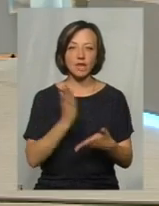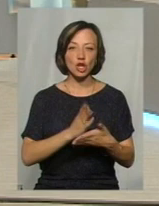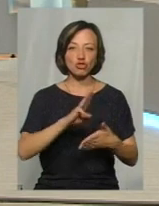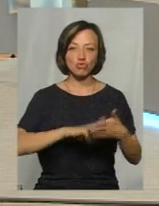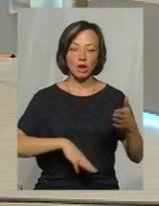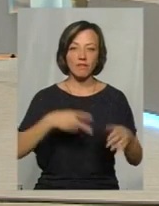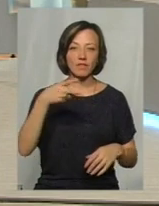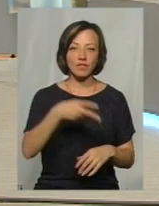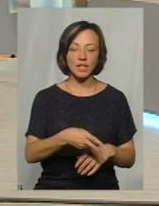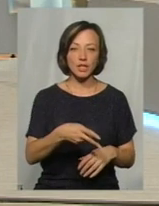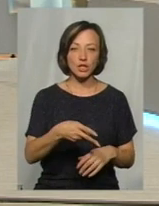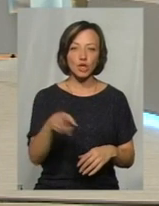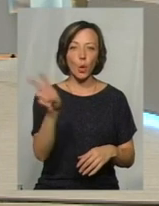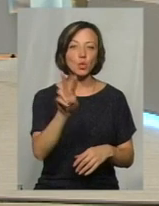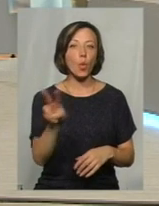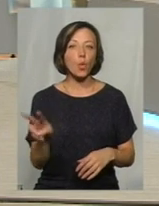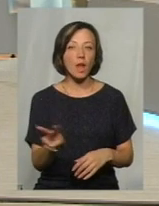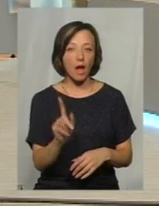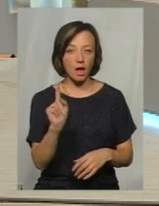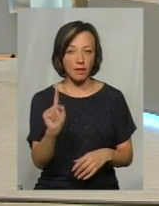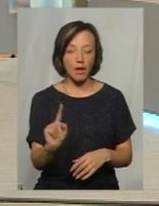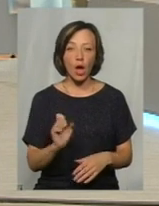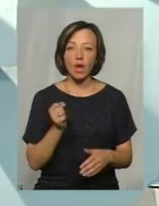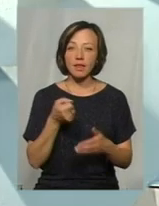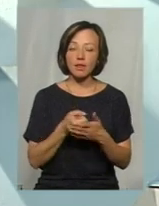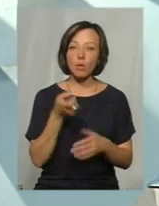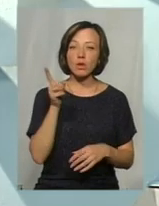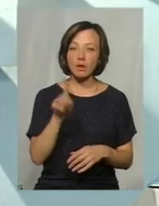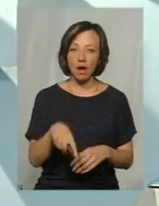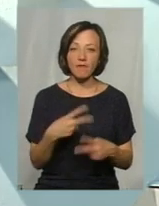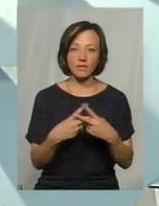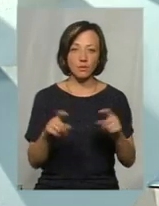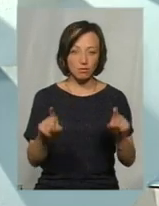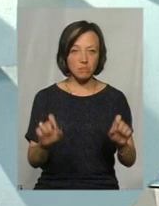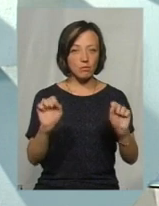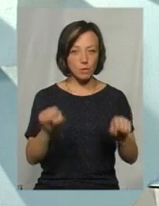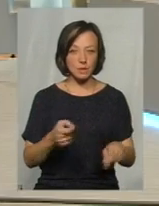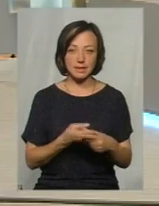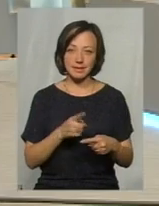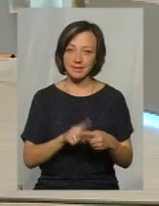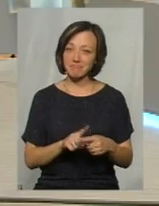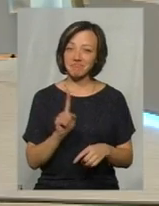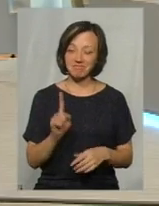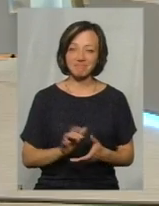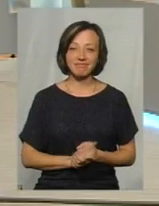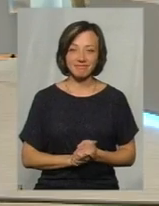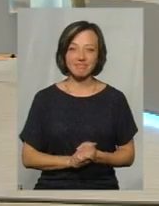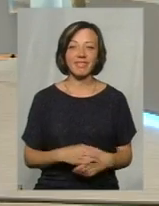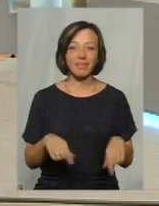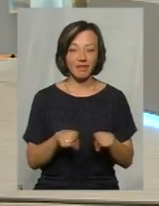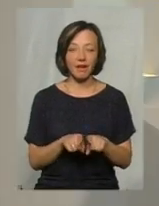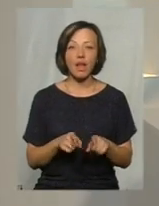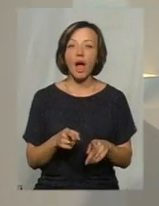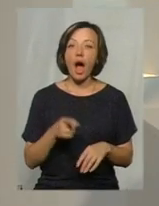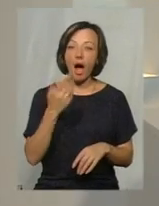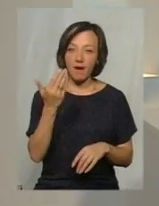від 2000 доларів і навіть можуть посадити у в'язниці за це. Навіть так. А скажіть, чи відомі